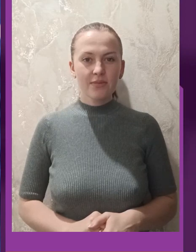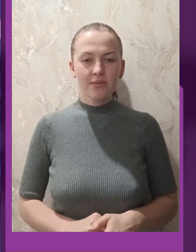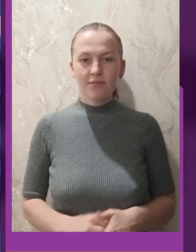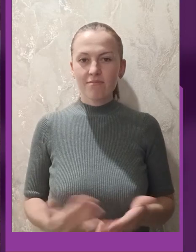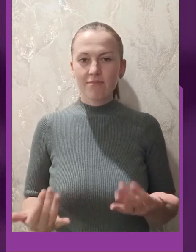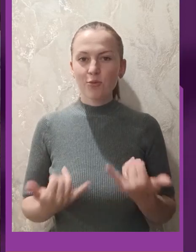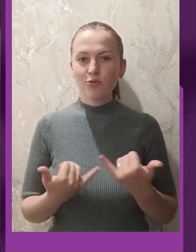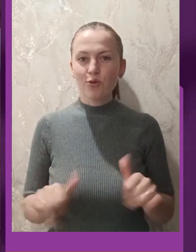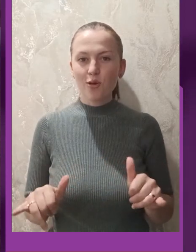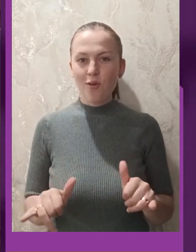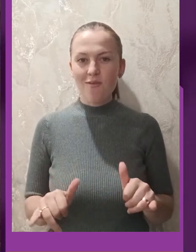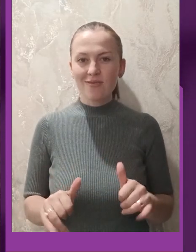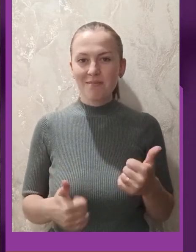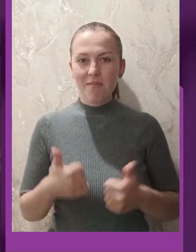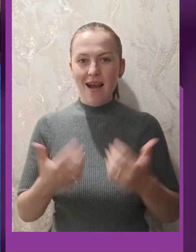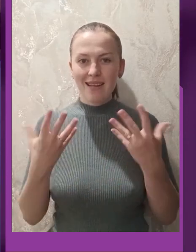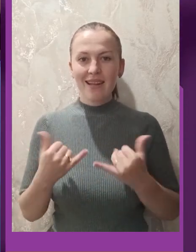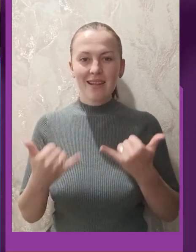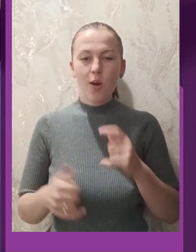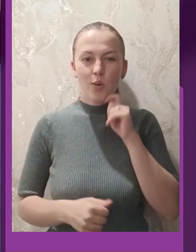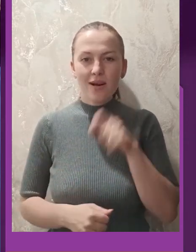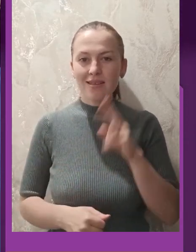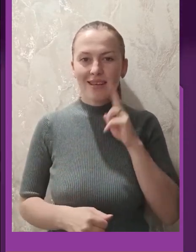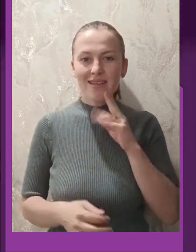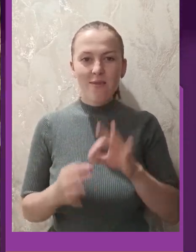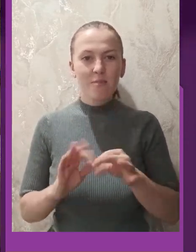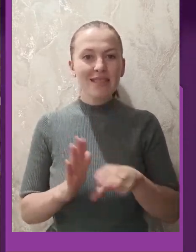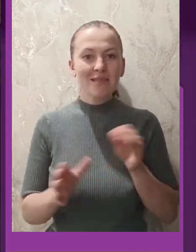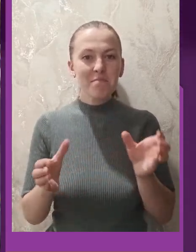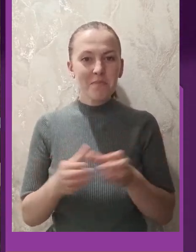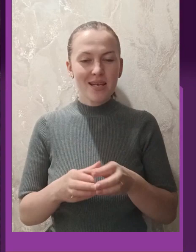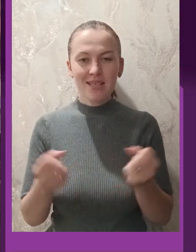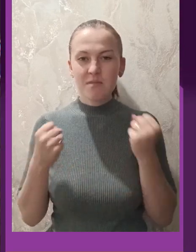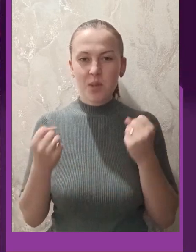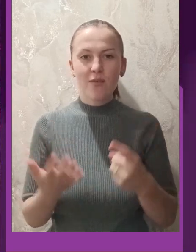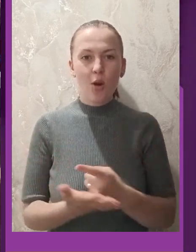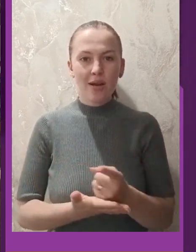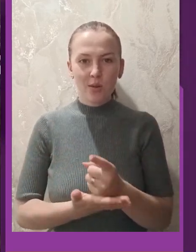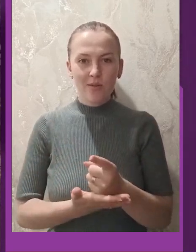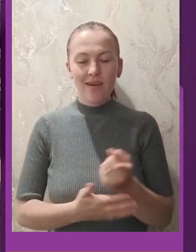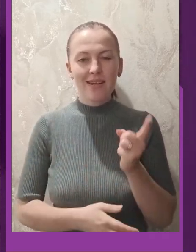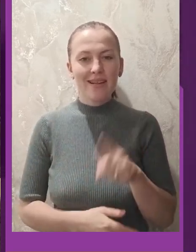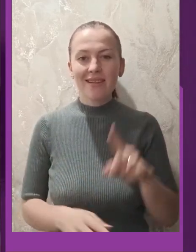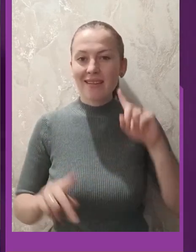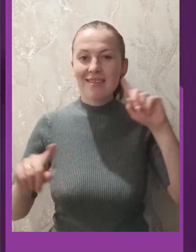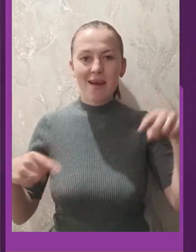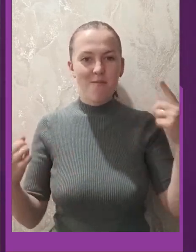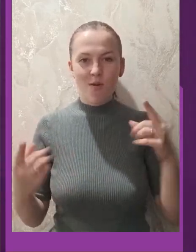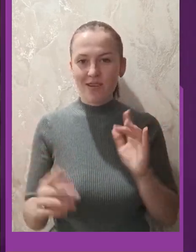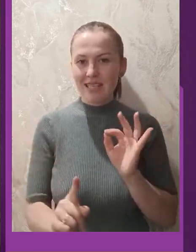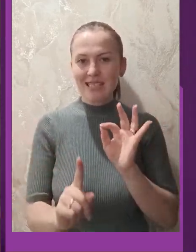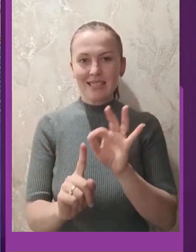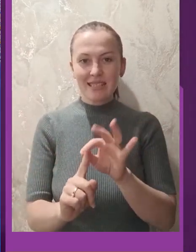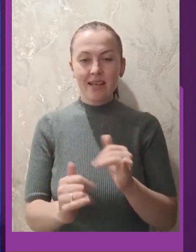Чудовий змагальний день для української дефлімпійської збірної зі спортивного орієнтування та неймовірні